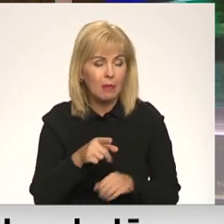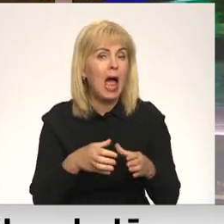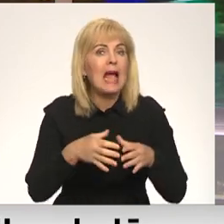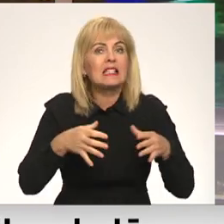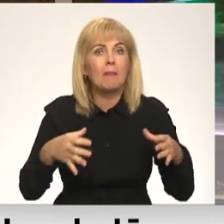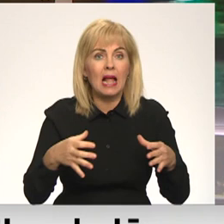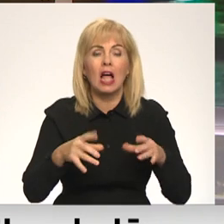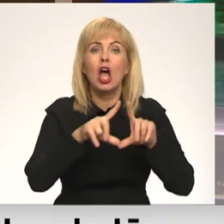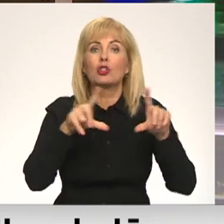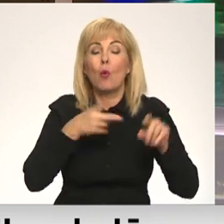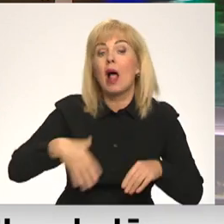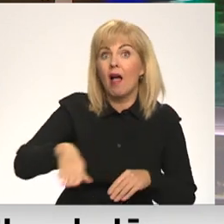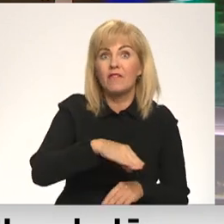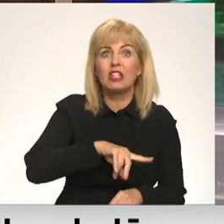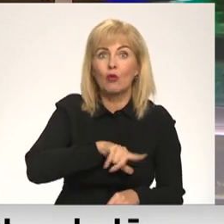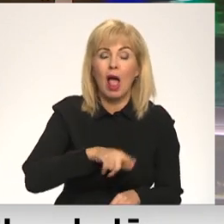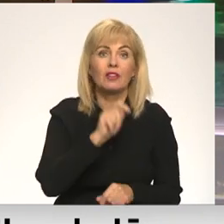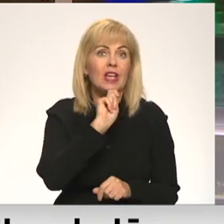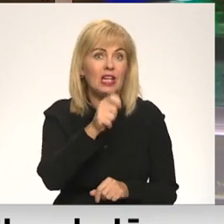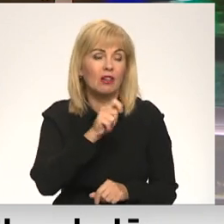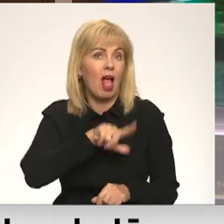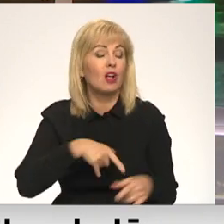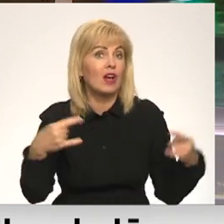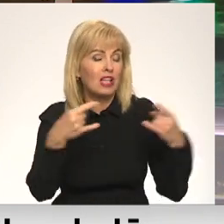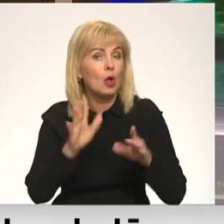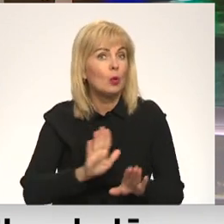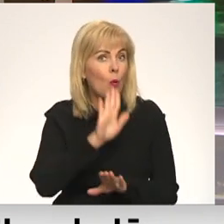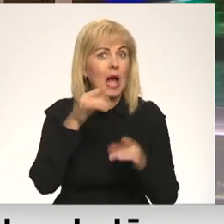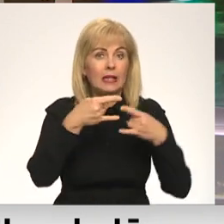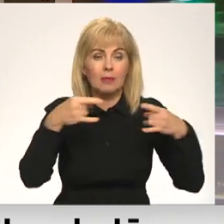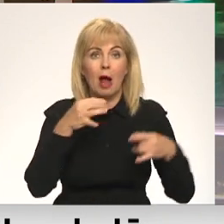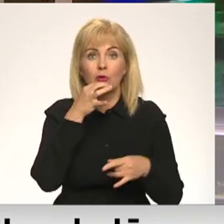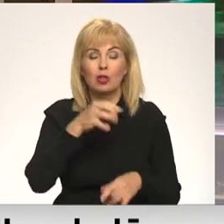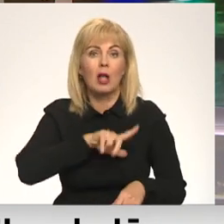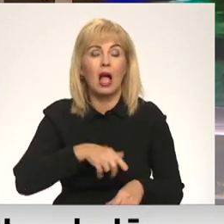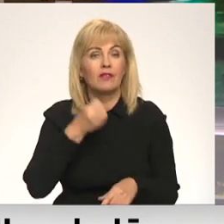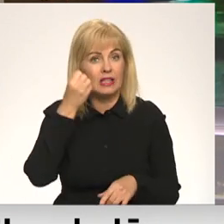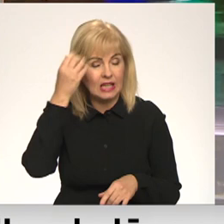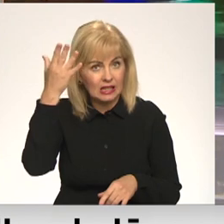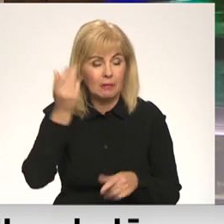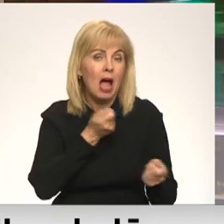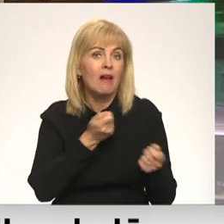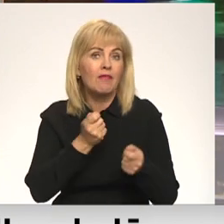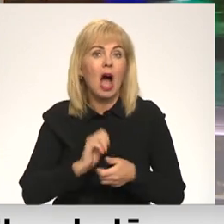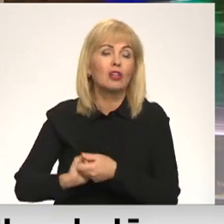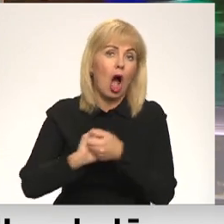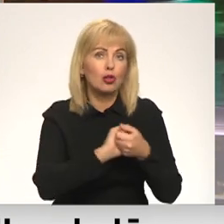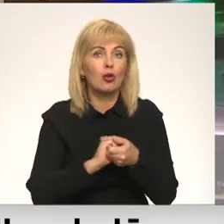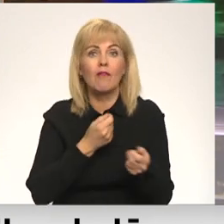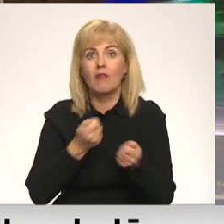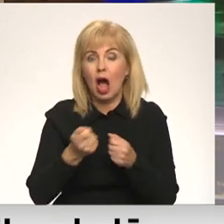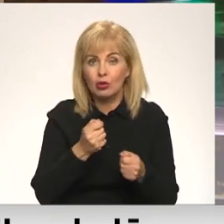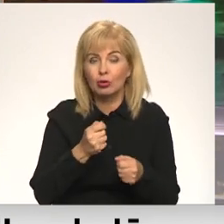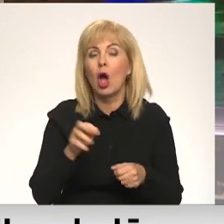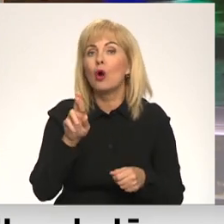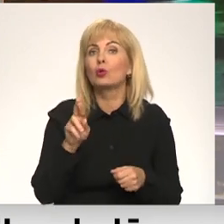ekspansiju skolās visā Latvijā. Tā intervijā Latvijas televīzijas Herīta Panorāmā sacīja Latvijas izglītības vadītāju asociācijas prezidents Rudolfs